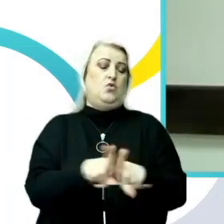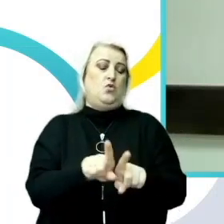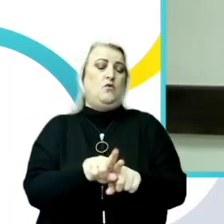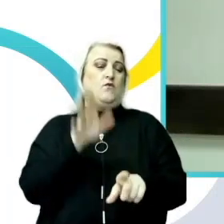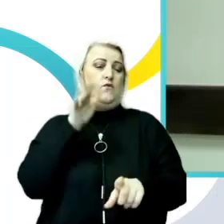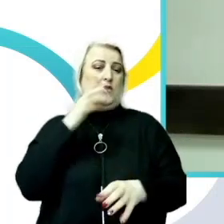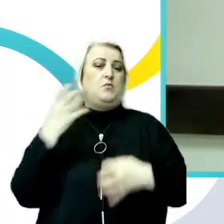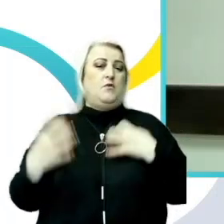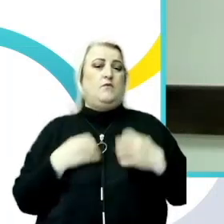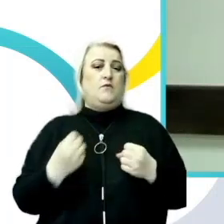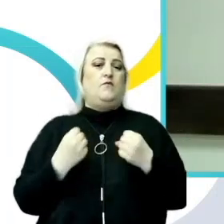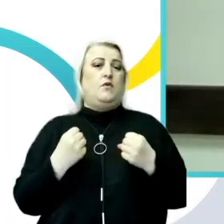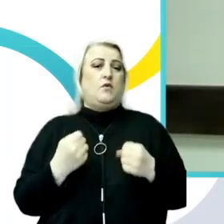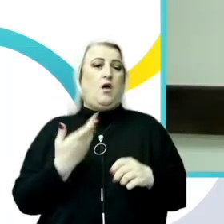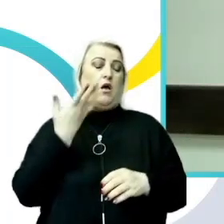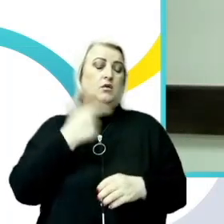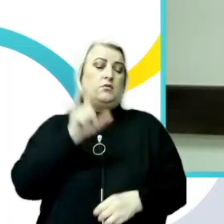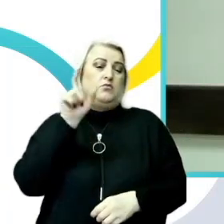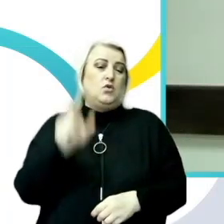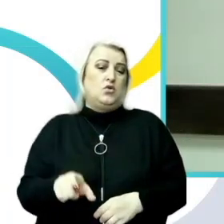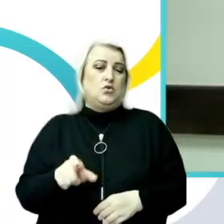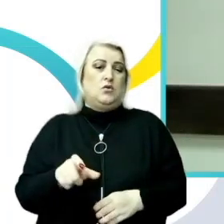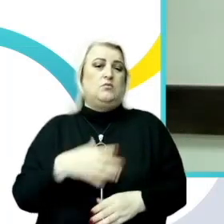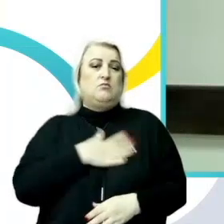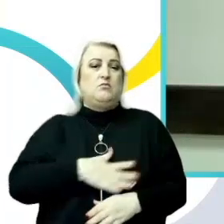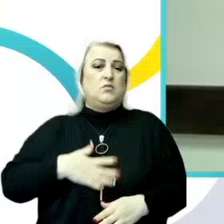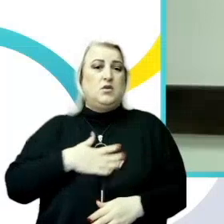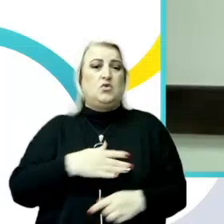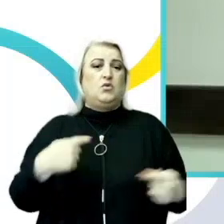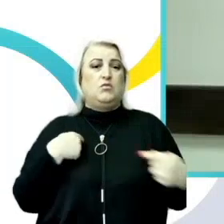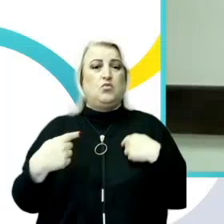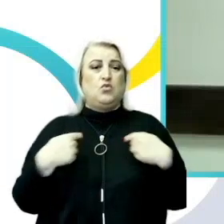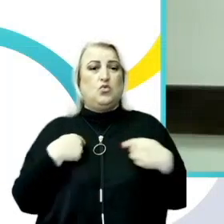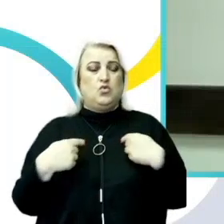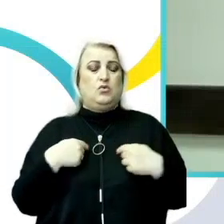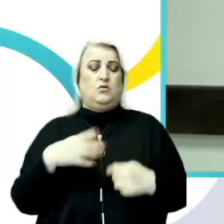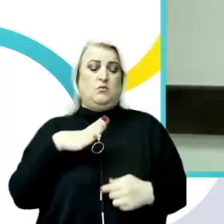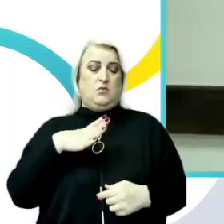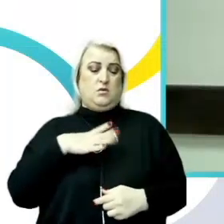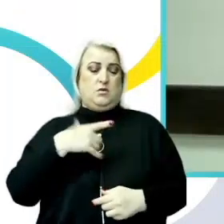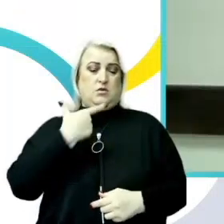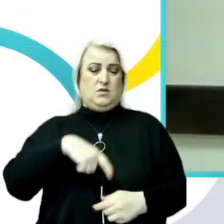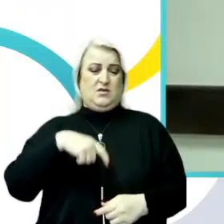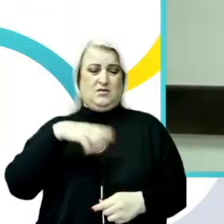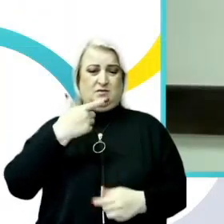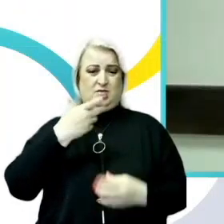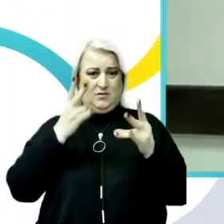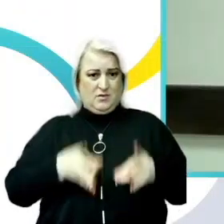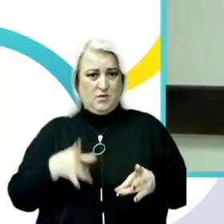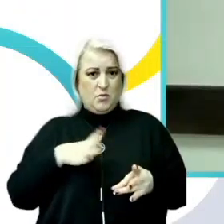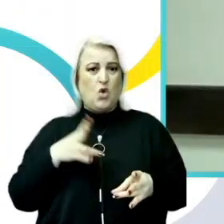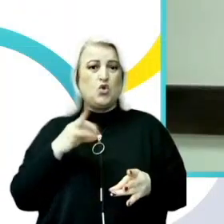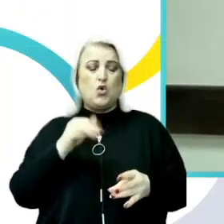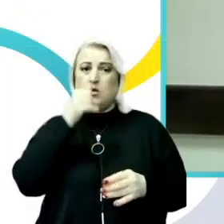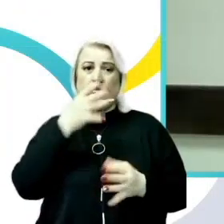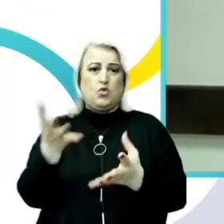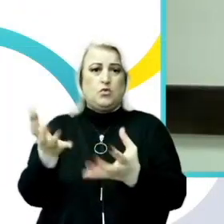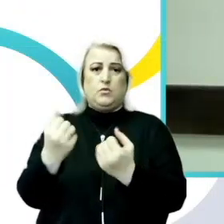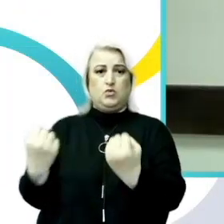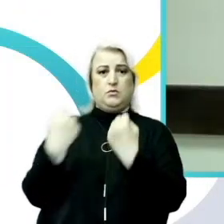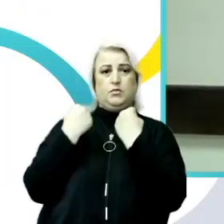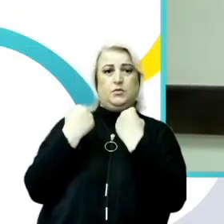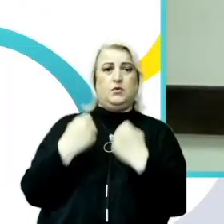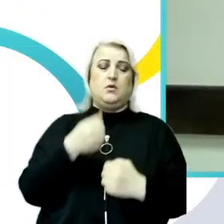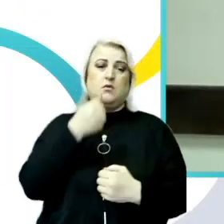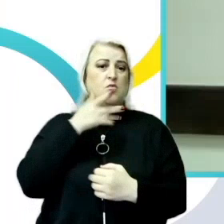alarmant în care pur și simplu persoana sufere, s-a confruntat cu un caz de hărțuire, dar nu poate primi protecție, ajutor și nu